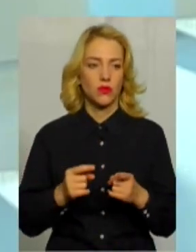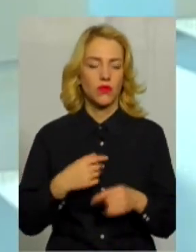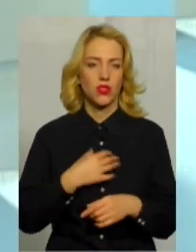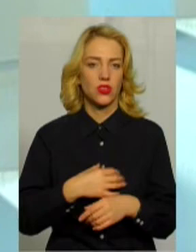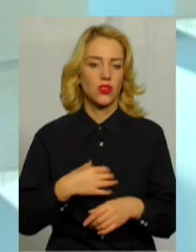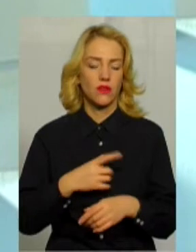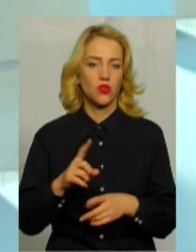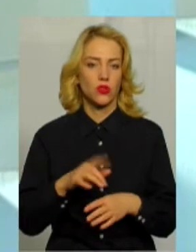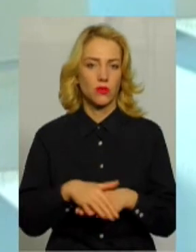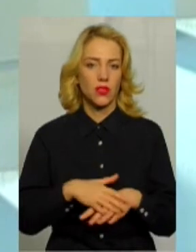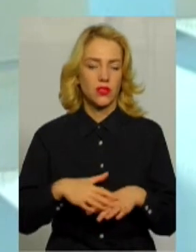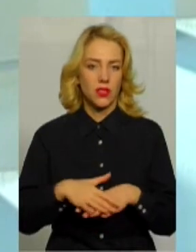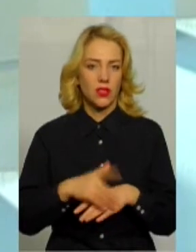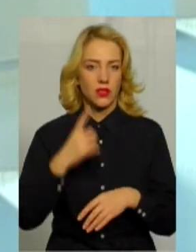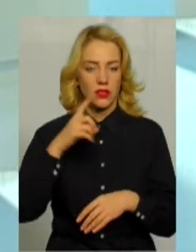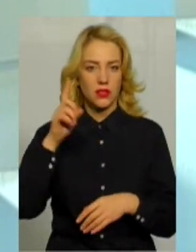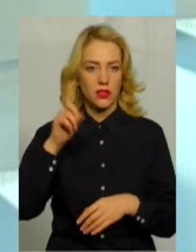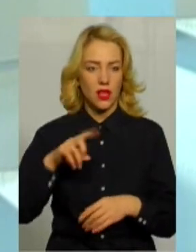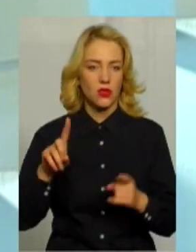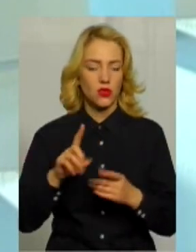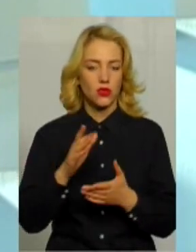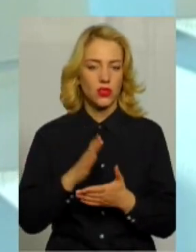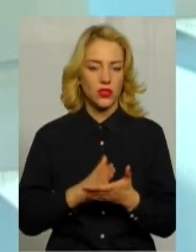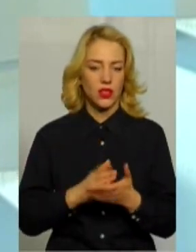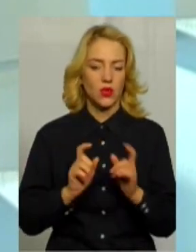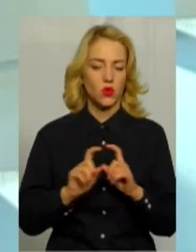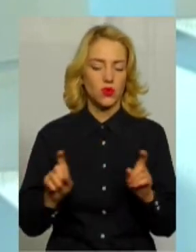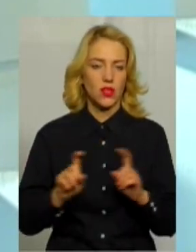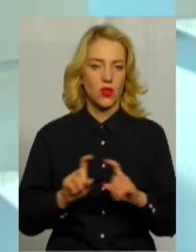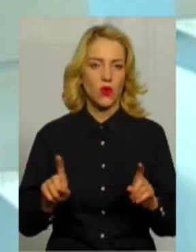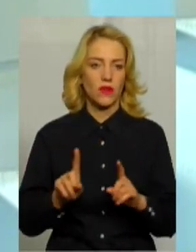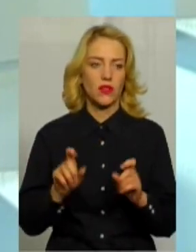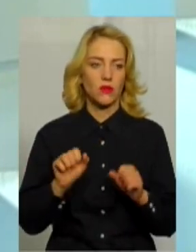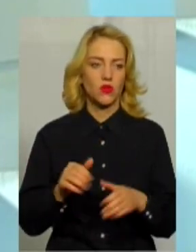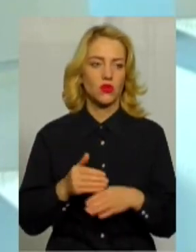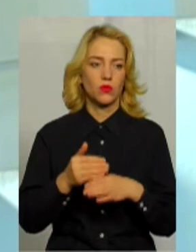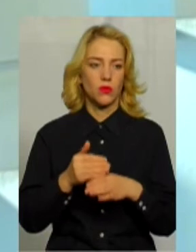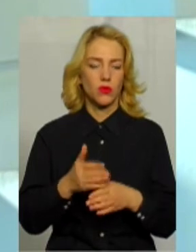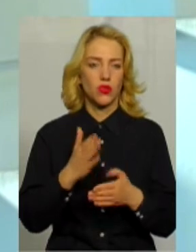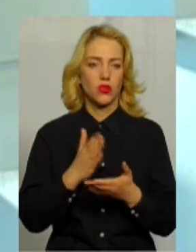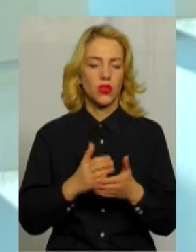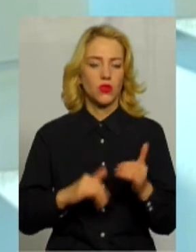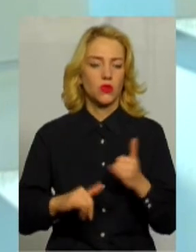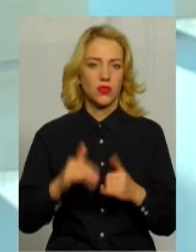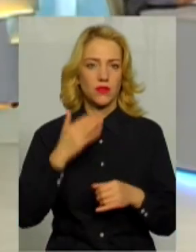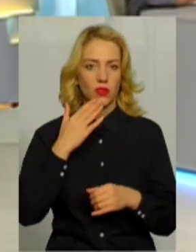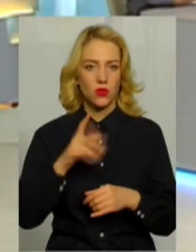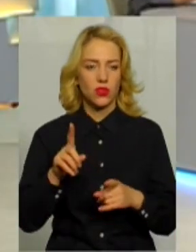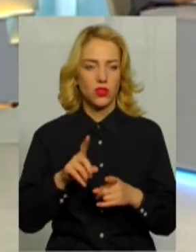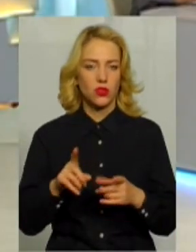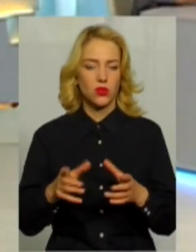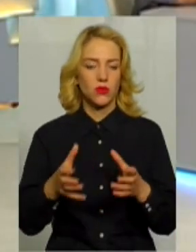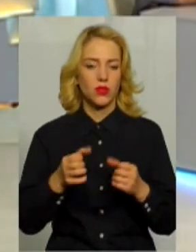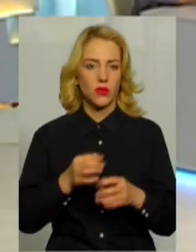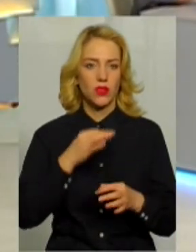населення знало, що є установи, які можуть допомогти. Є куди звернутися, щоб отримати